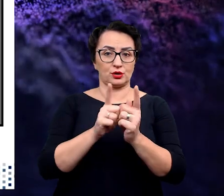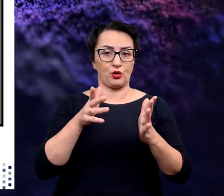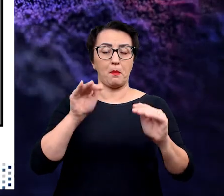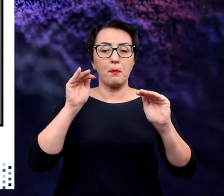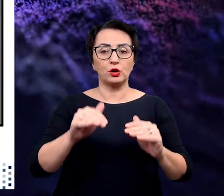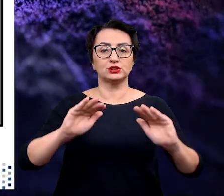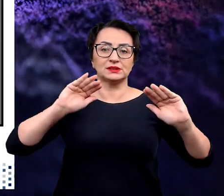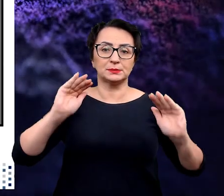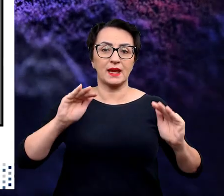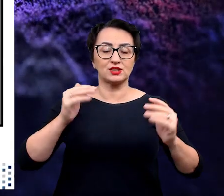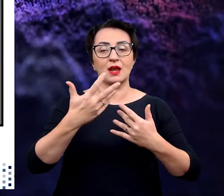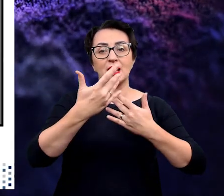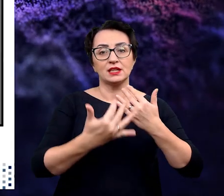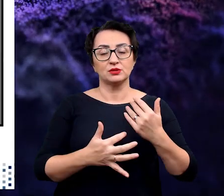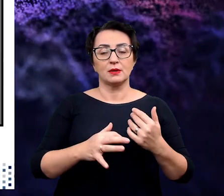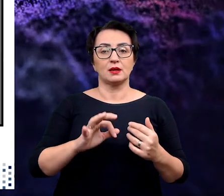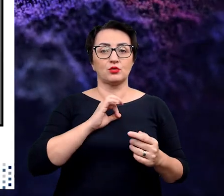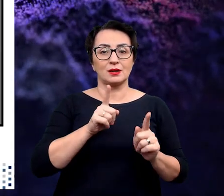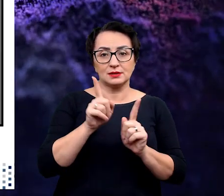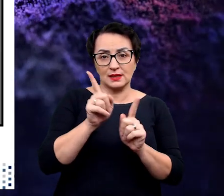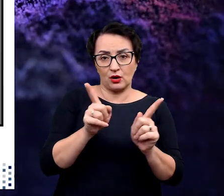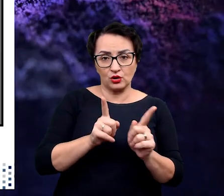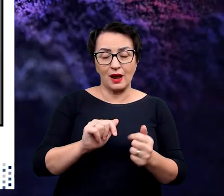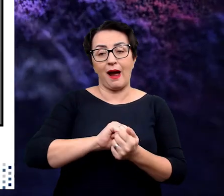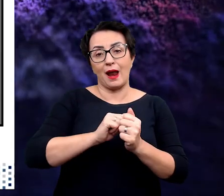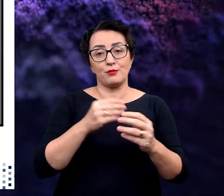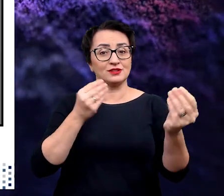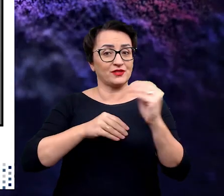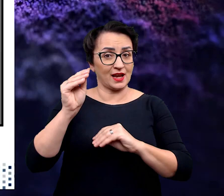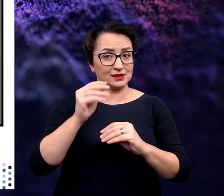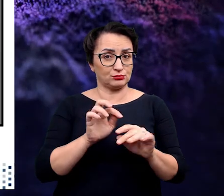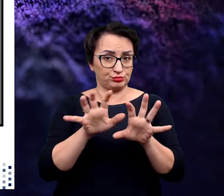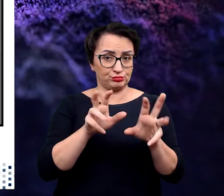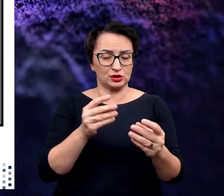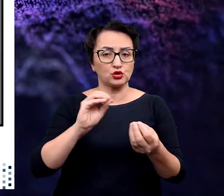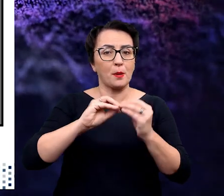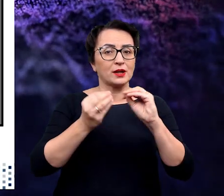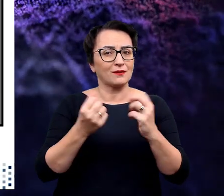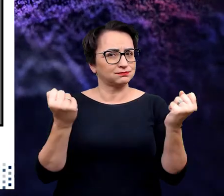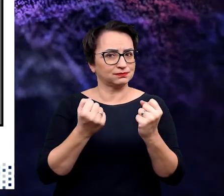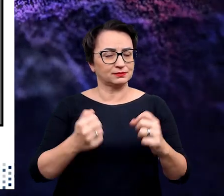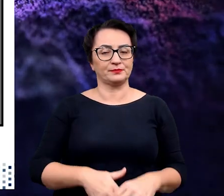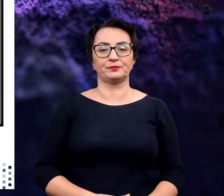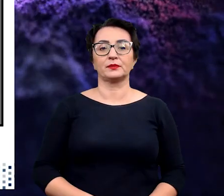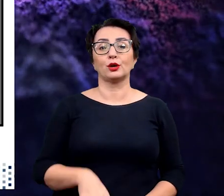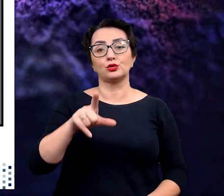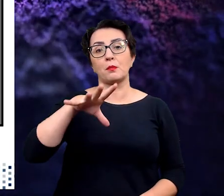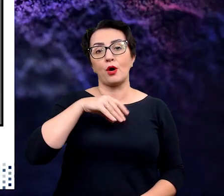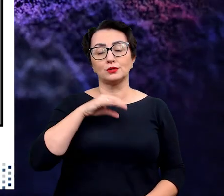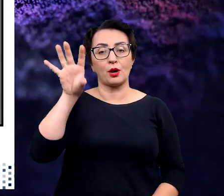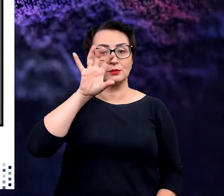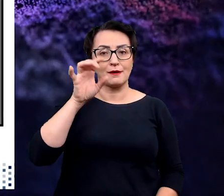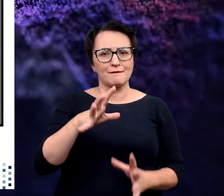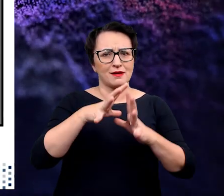drodze, może się upraszczać, czyli zmniejszać tą liczbę zakończeń dendrytycznych albo może zwiększać swoją złożoność. Wtedy